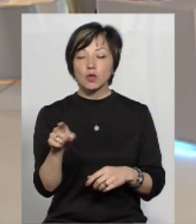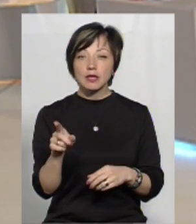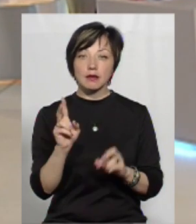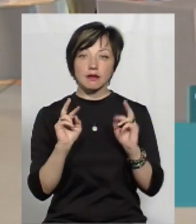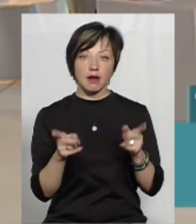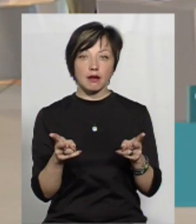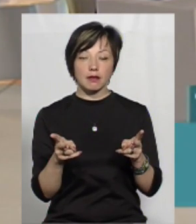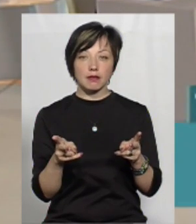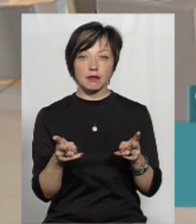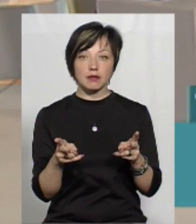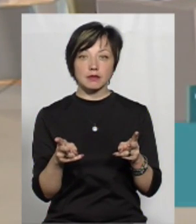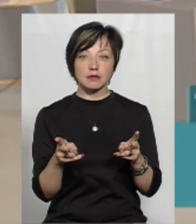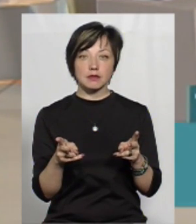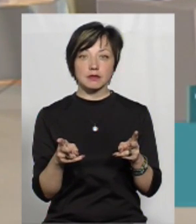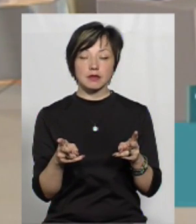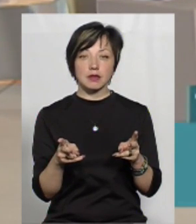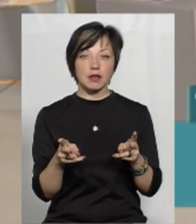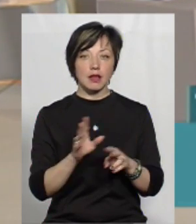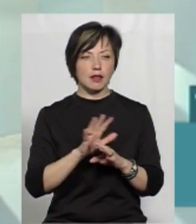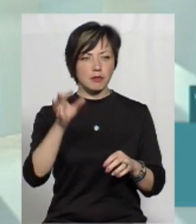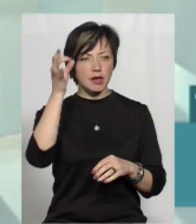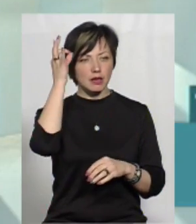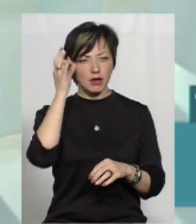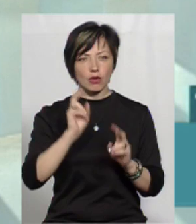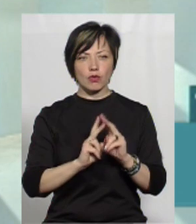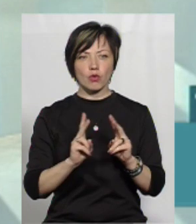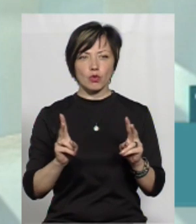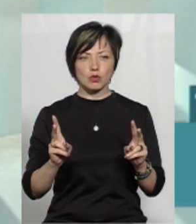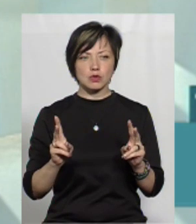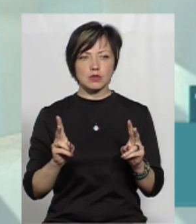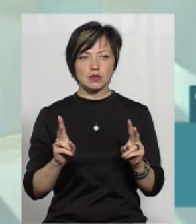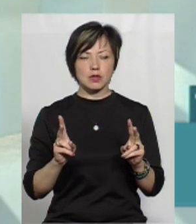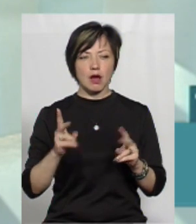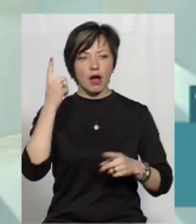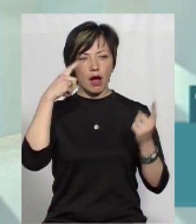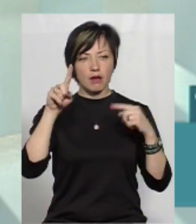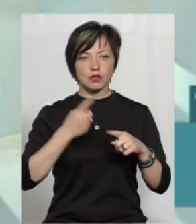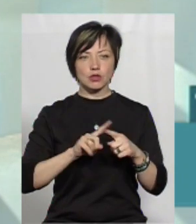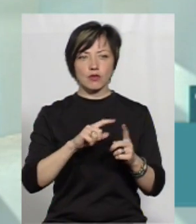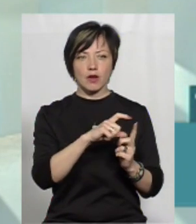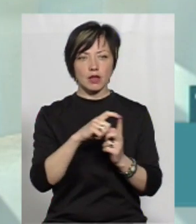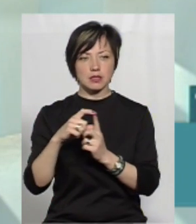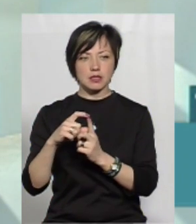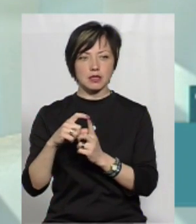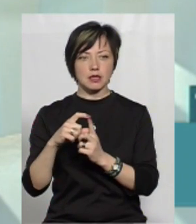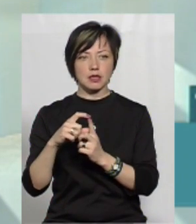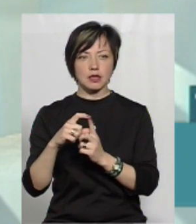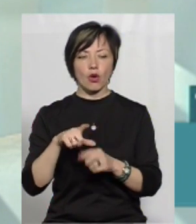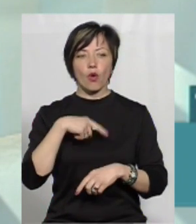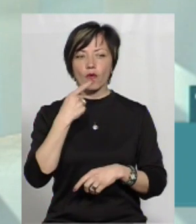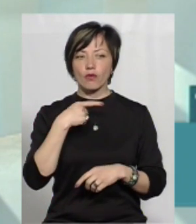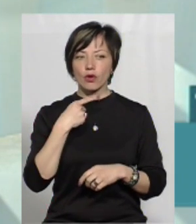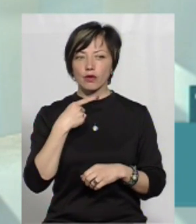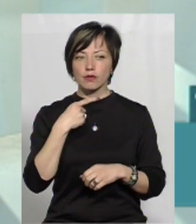як не пригадаю автора цього фрази, але він